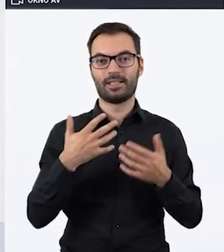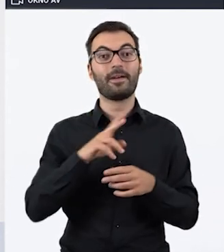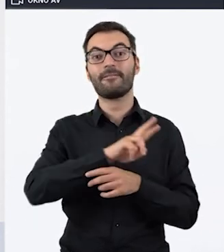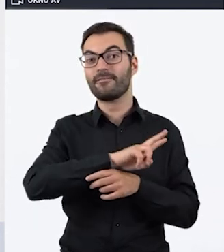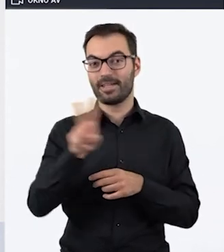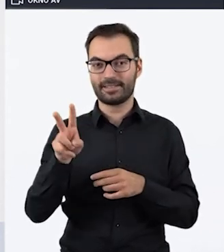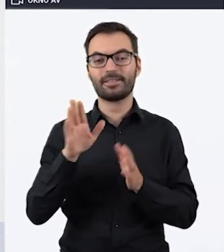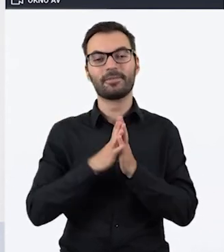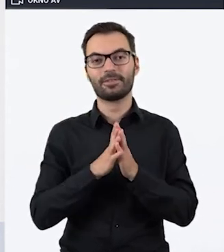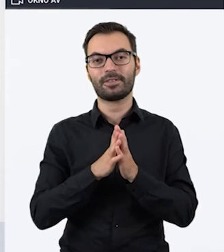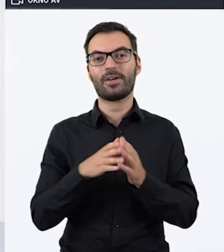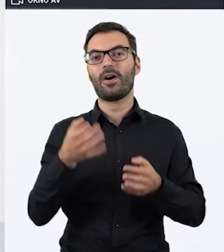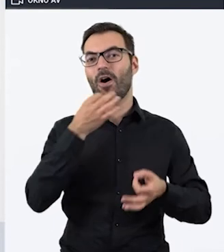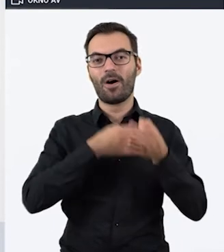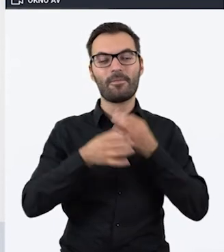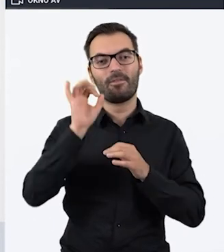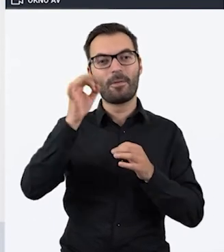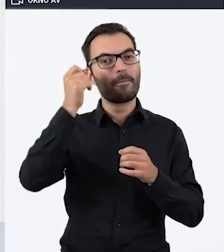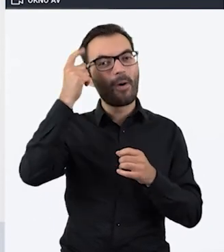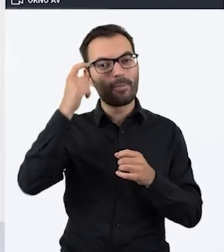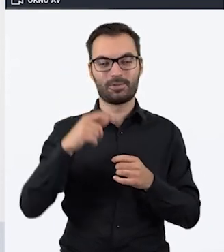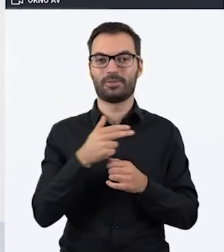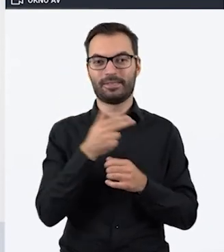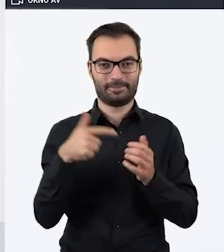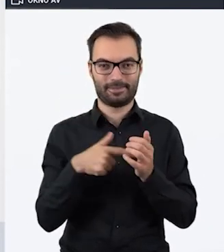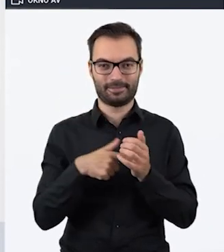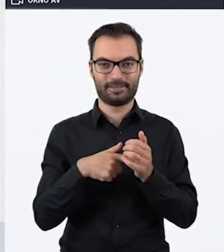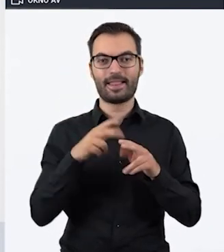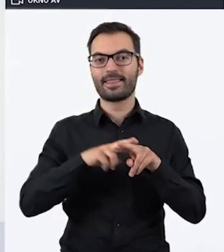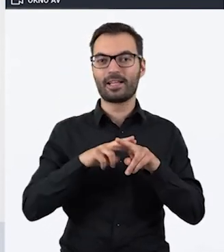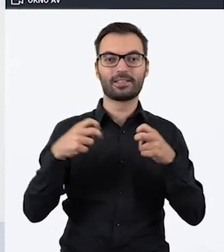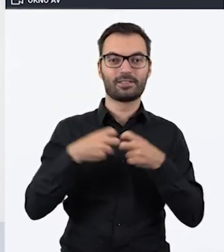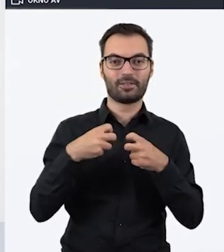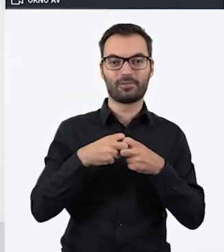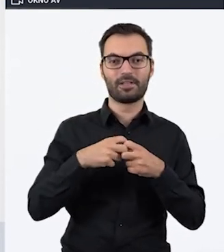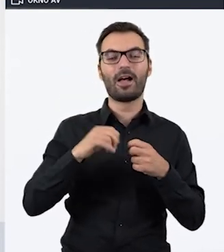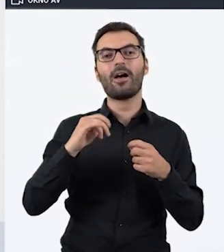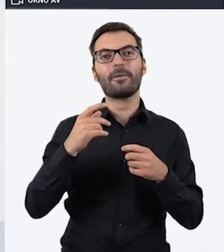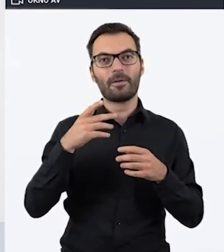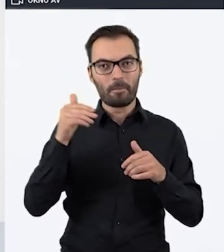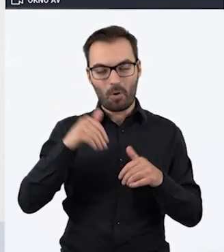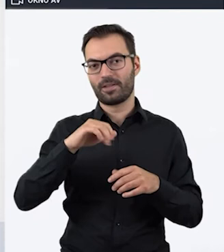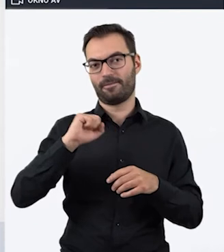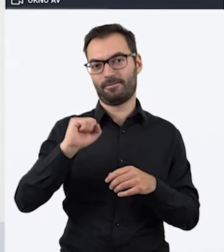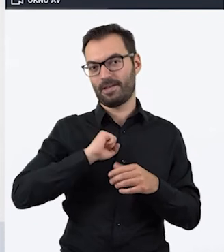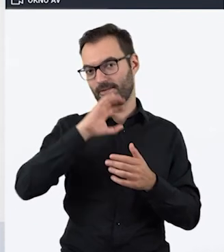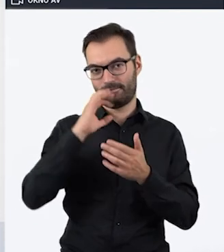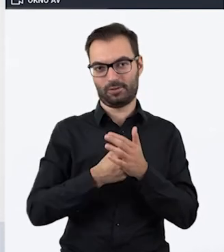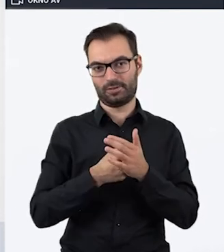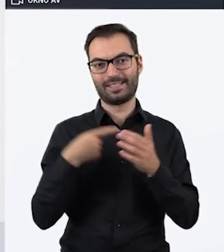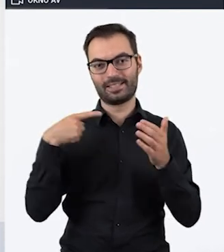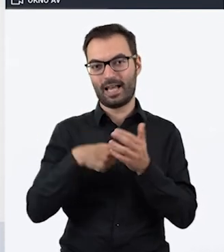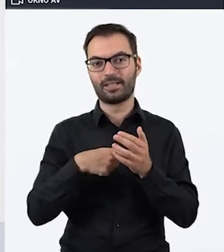podzielili się teraz swoimi pomysłami na narzędzia online, które można fajnie wykorzystać do właśnie